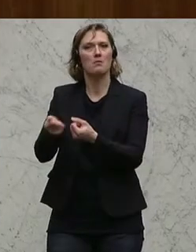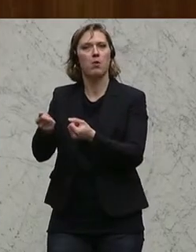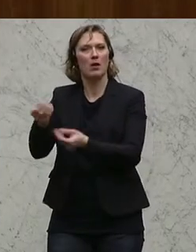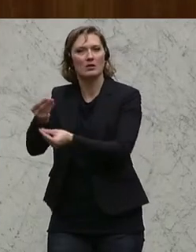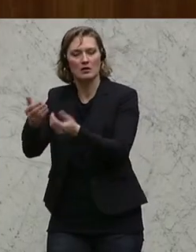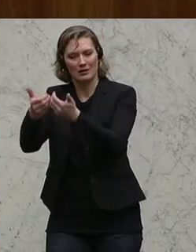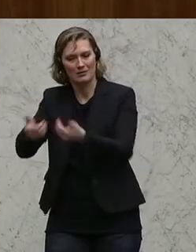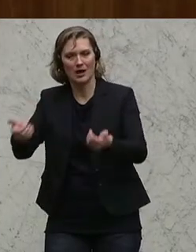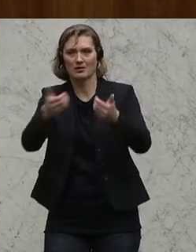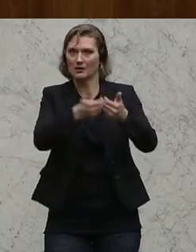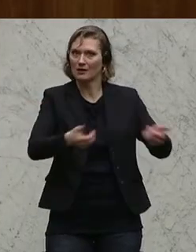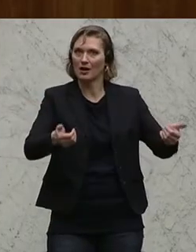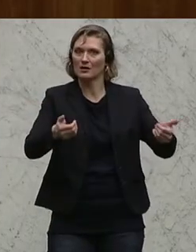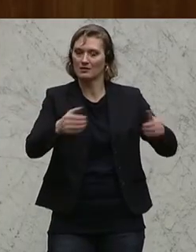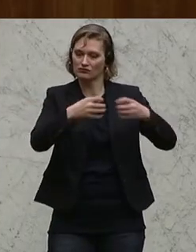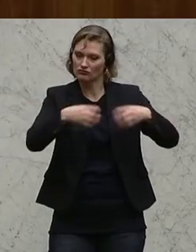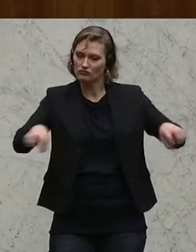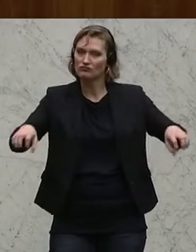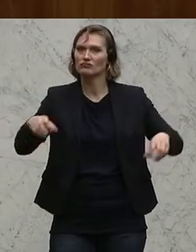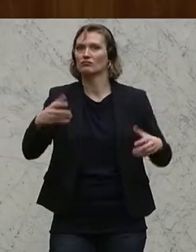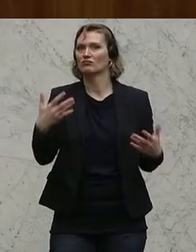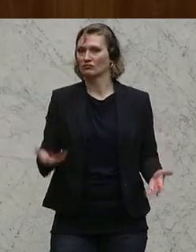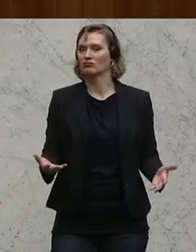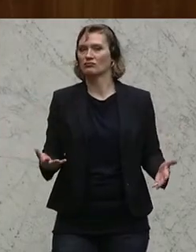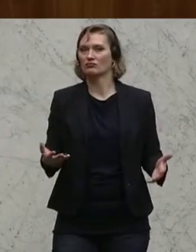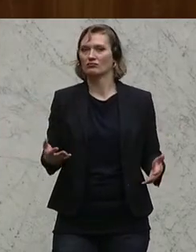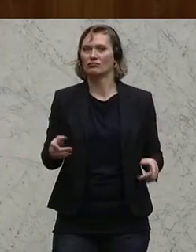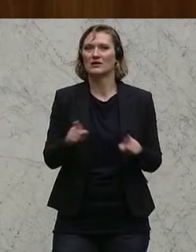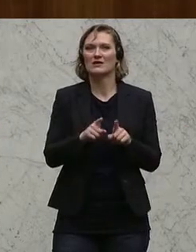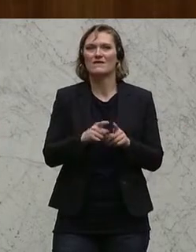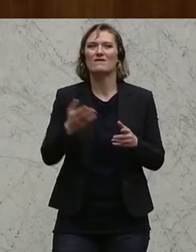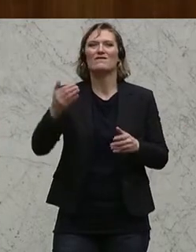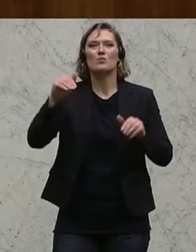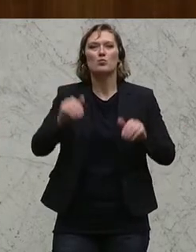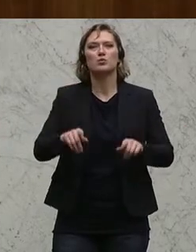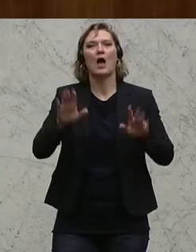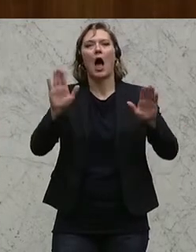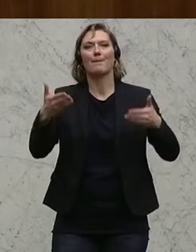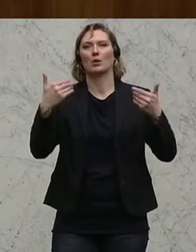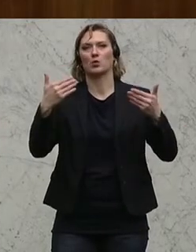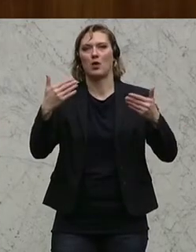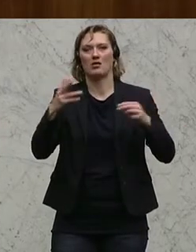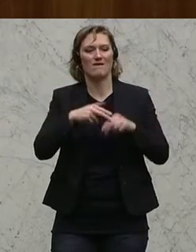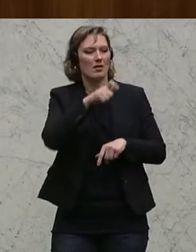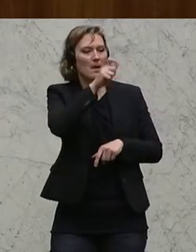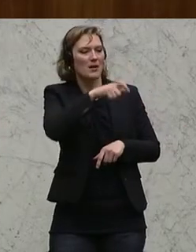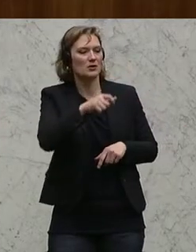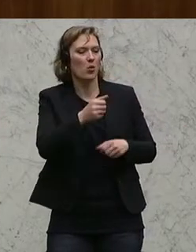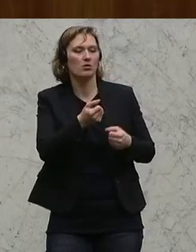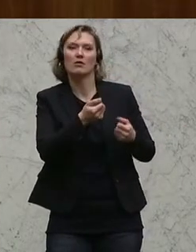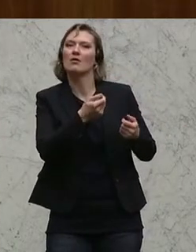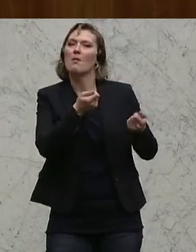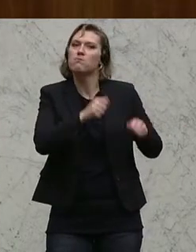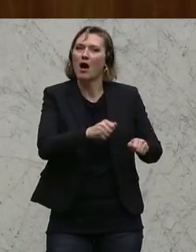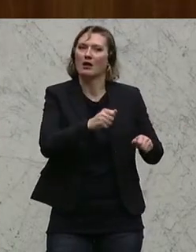Und dass es einfach eine Cooldown-Phase geben muss, wenn Politiker aktiv in Aufsichtsräten